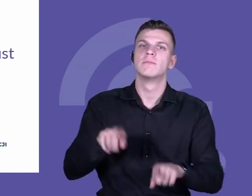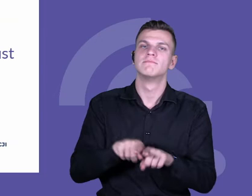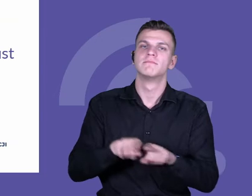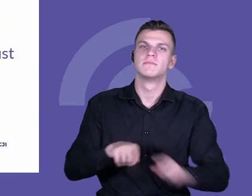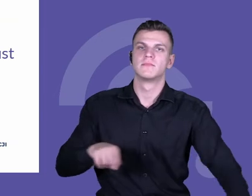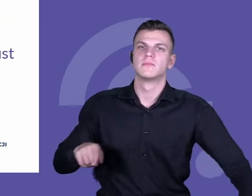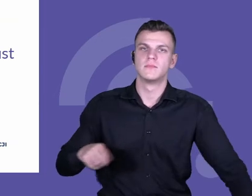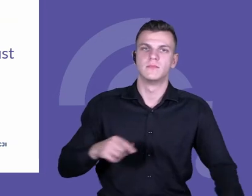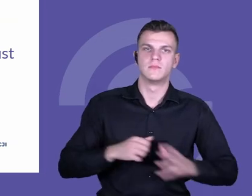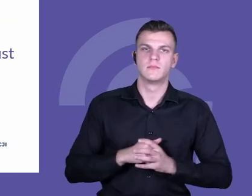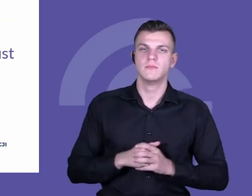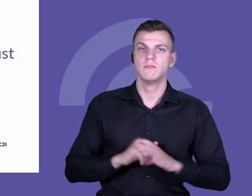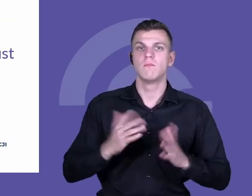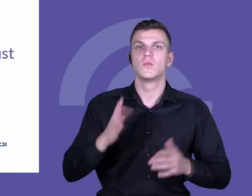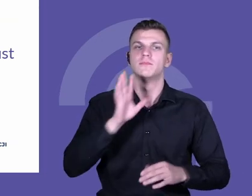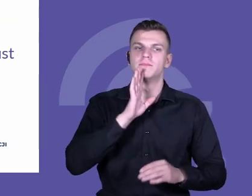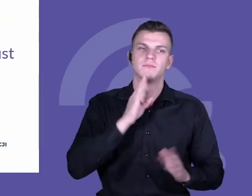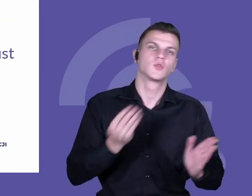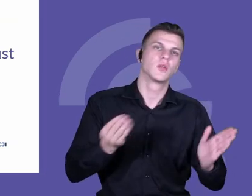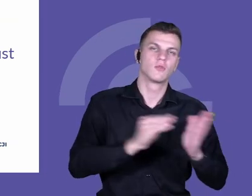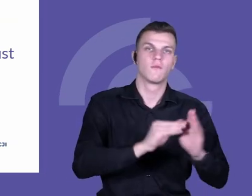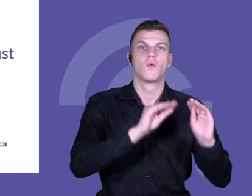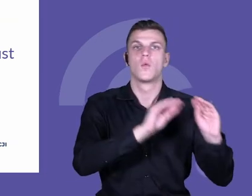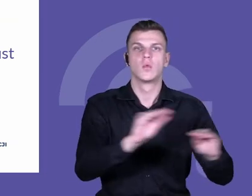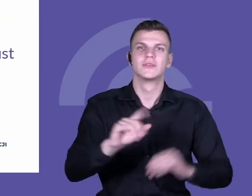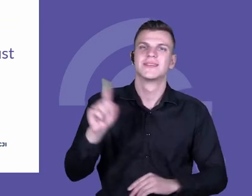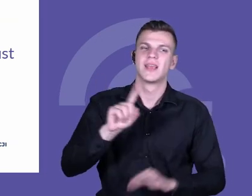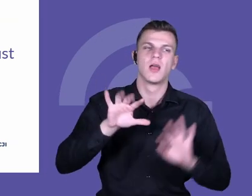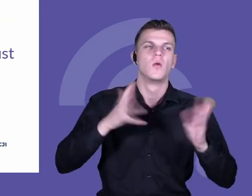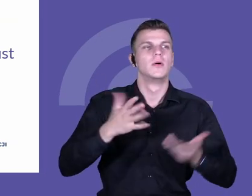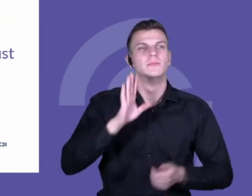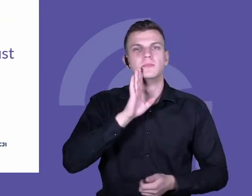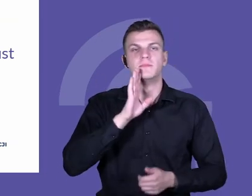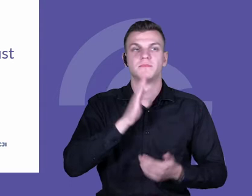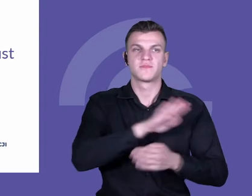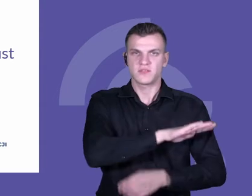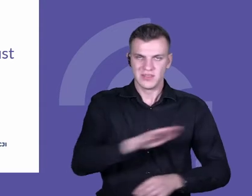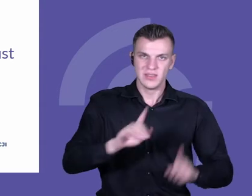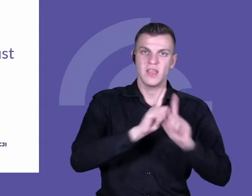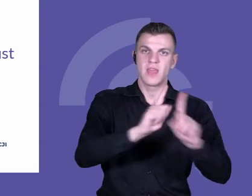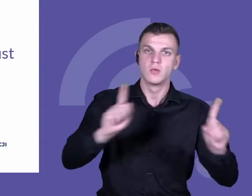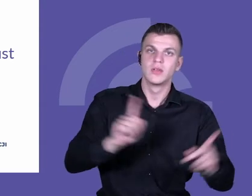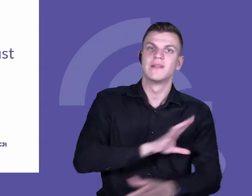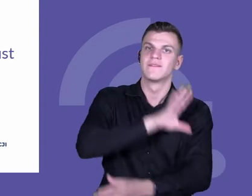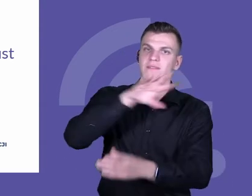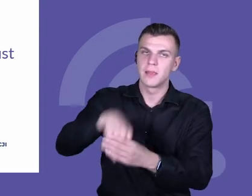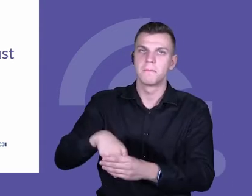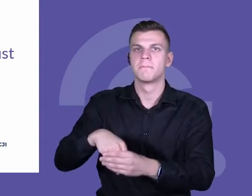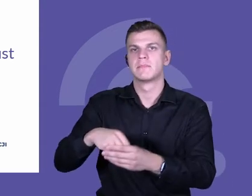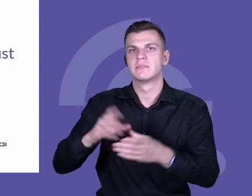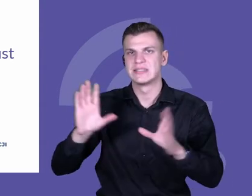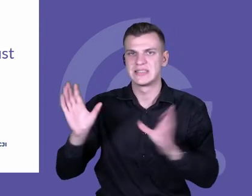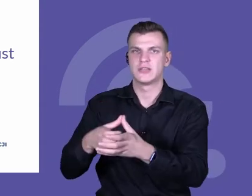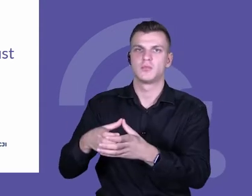kształcenia, ale wszyscy nauczyciele są częścią takiego zespołu